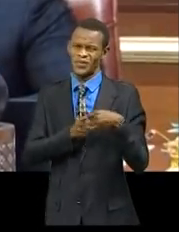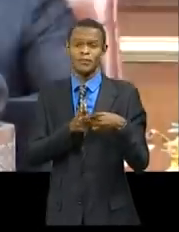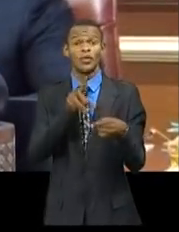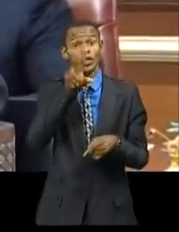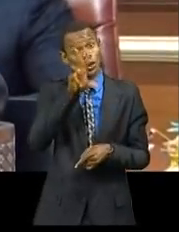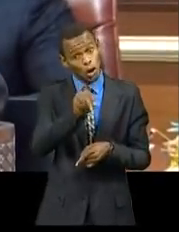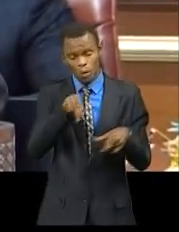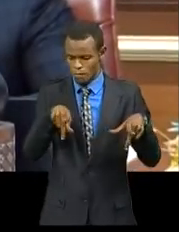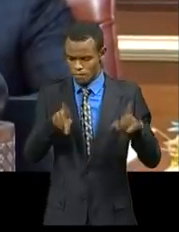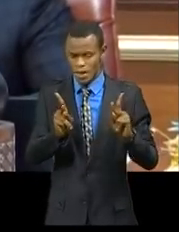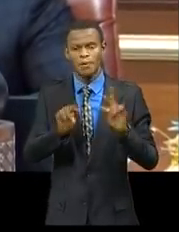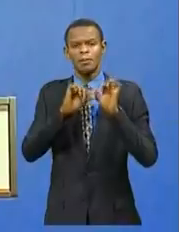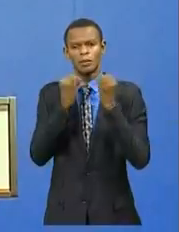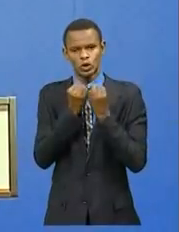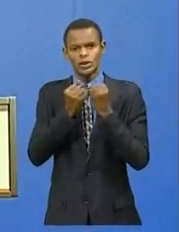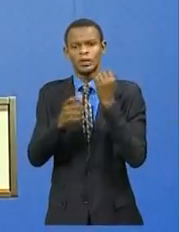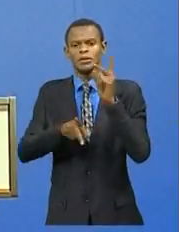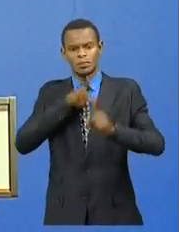entreprises et de la concurrence.